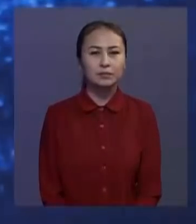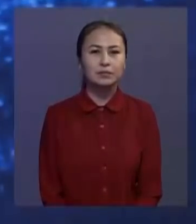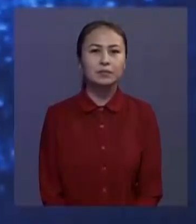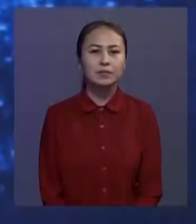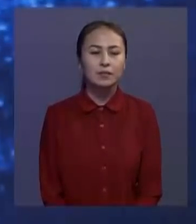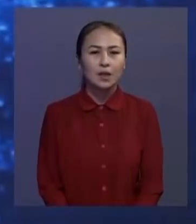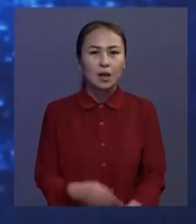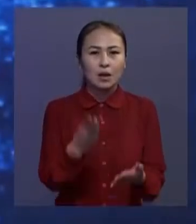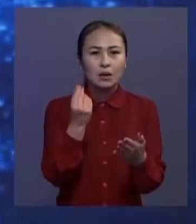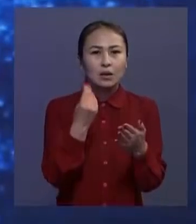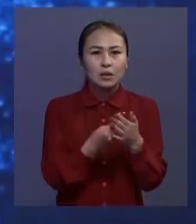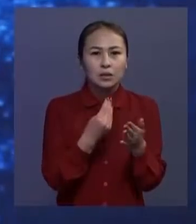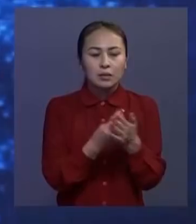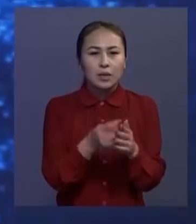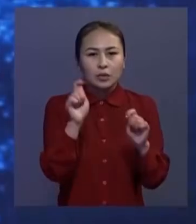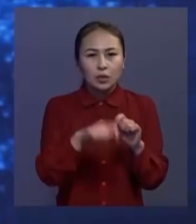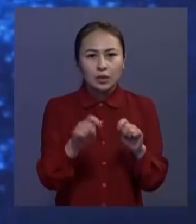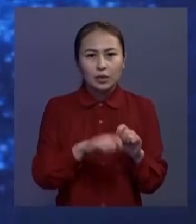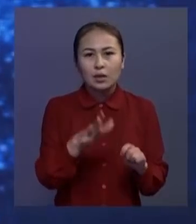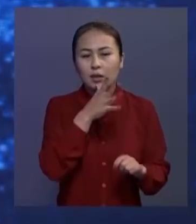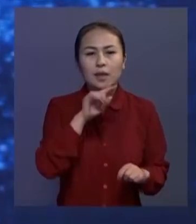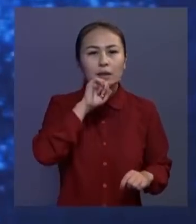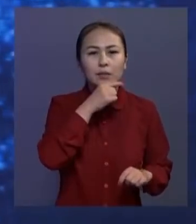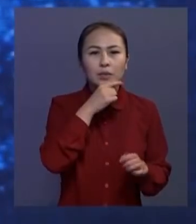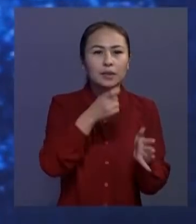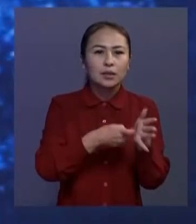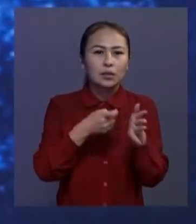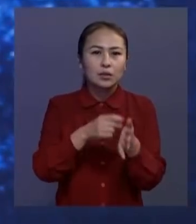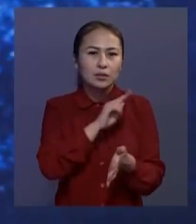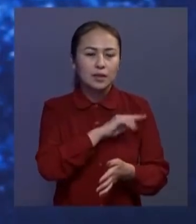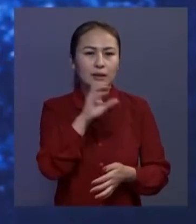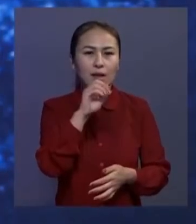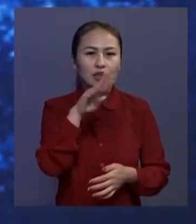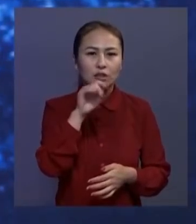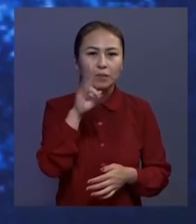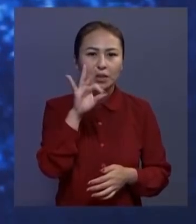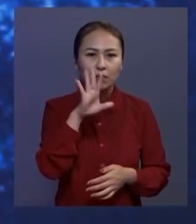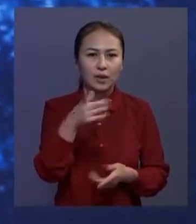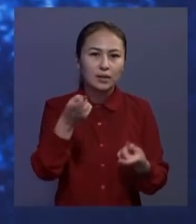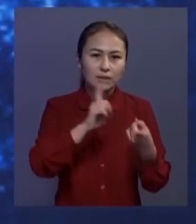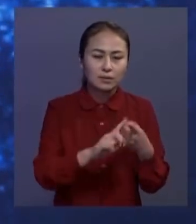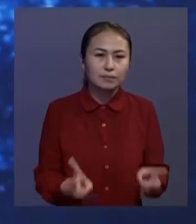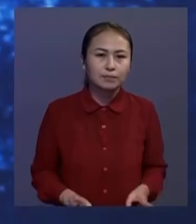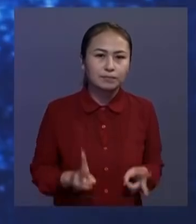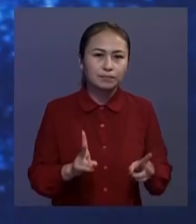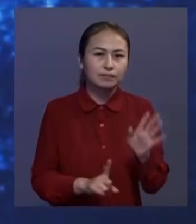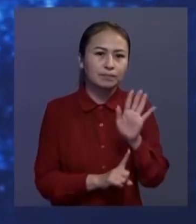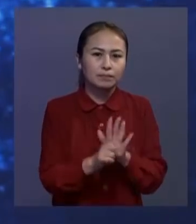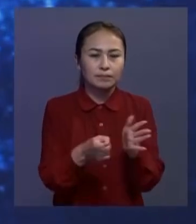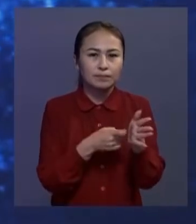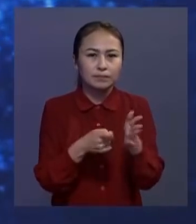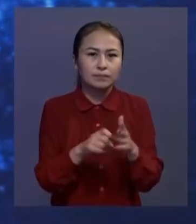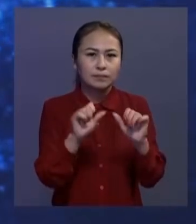Енді елжаналықтары. Қаржа мониторингі комитетінің экономикалық тергеу қызметі елжан бір таныфқа ғатсты қылмыстығысты